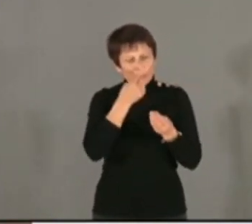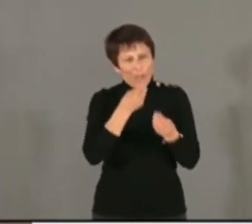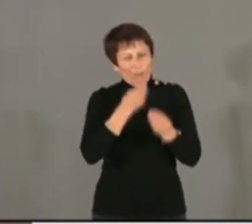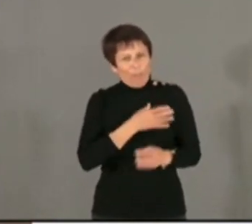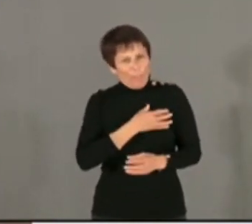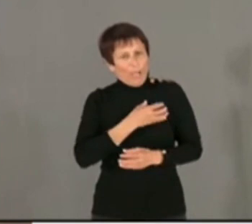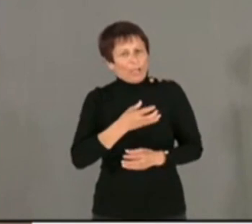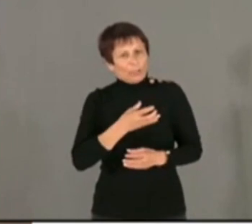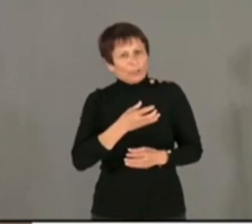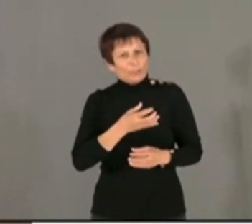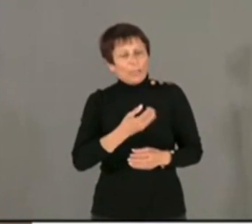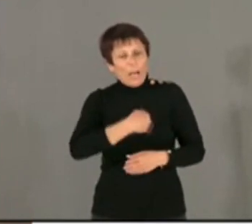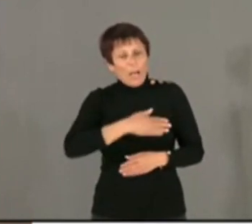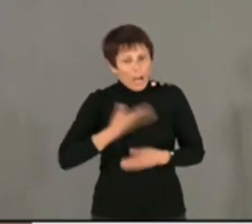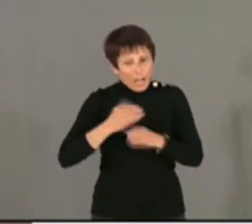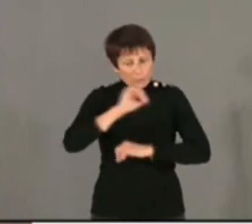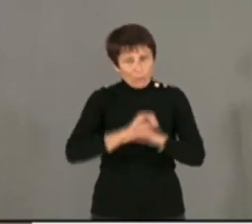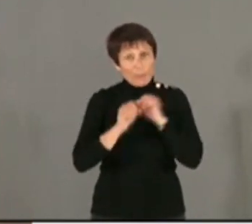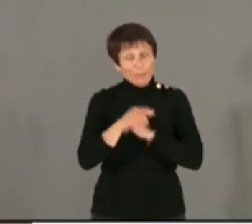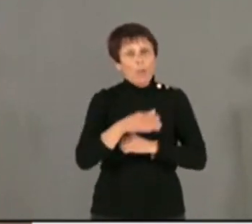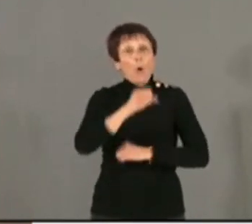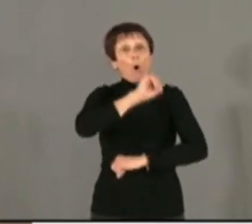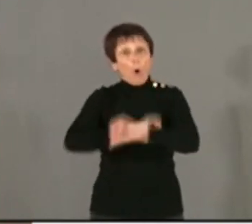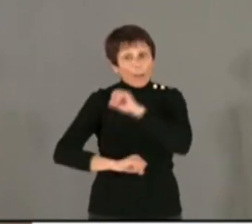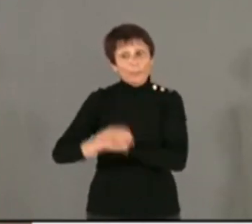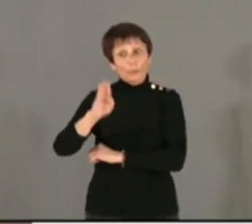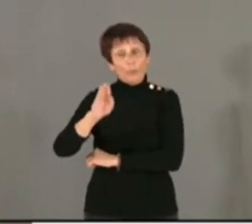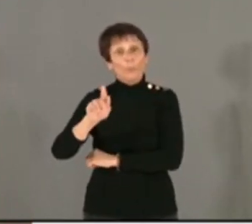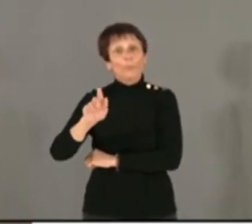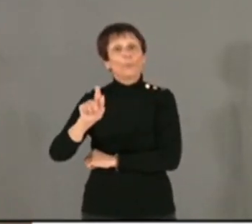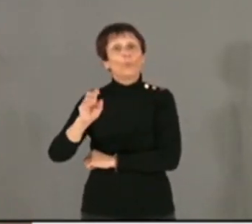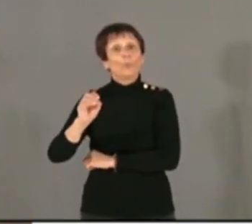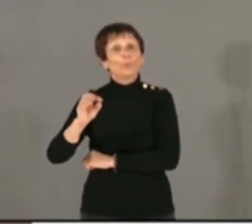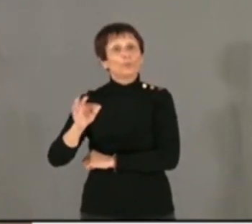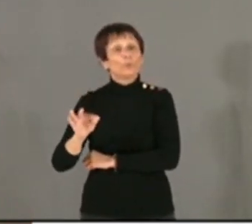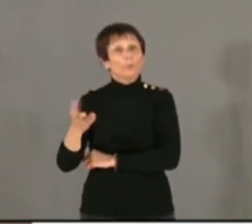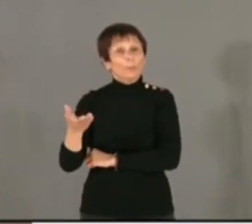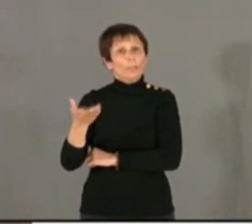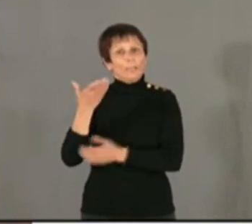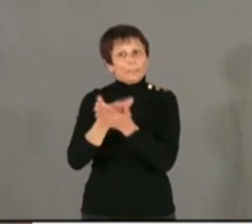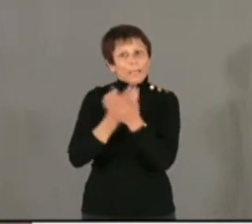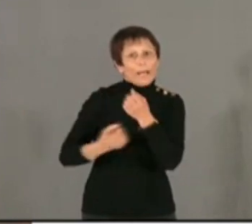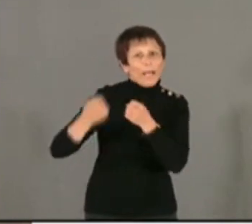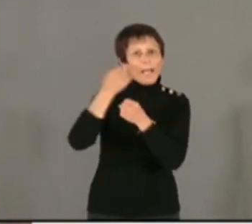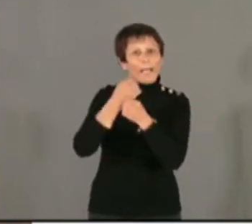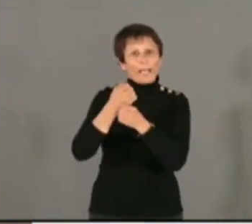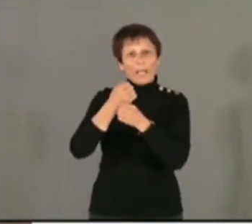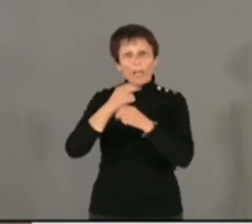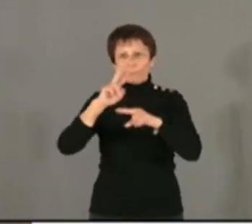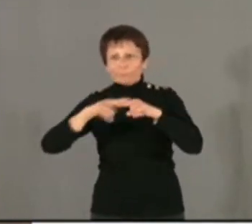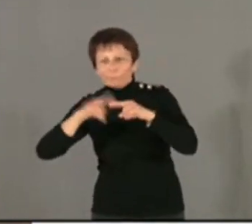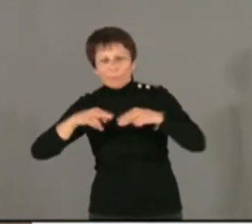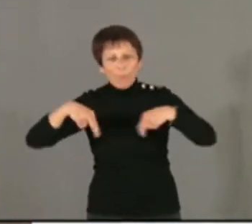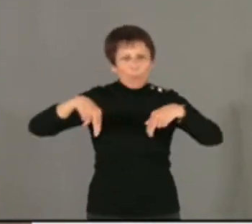nombreux à s'enrichir grâce à cette organisation Bujeau qui est à l'origine de la création de nombreuses infrastructures en Algérie.